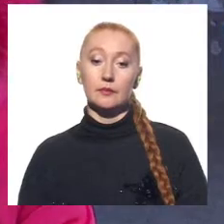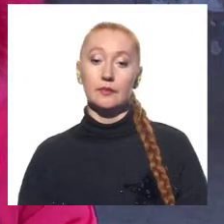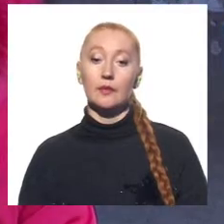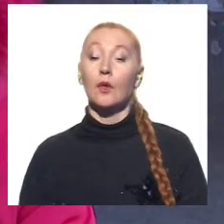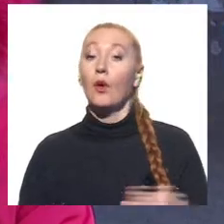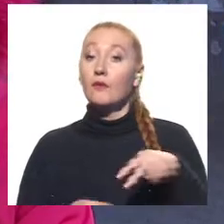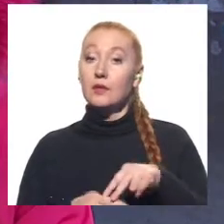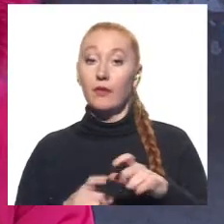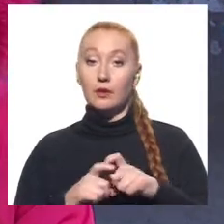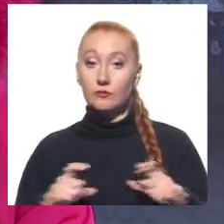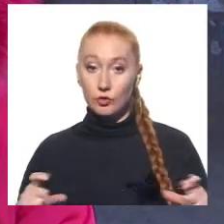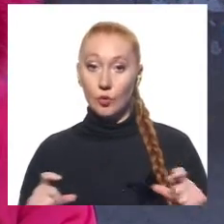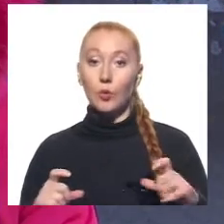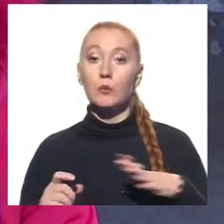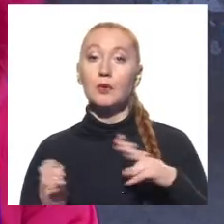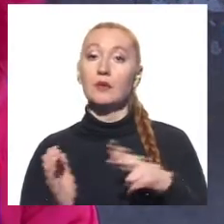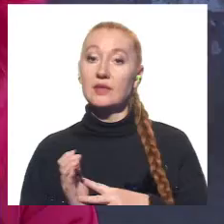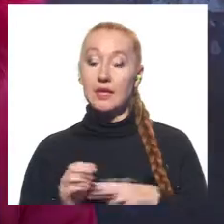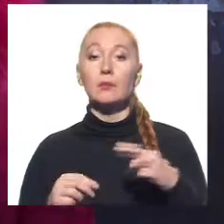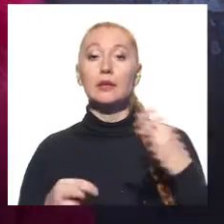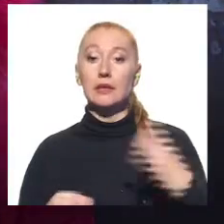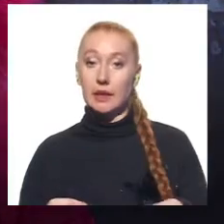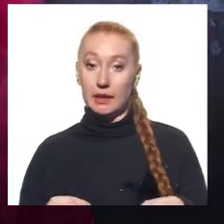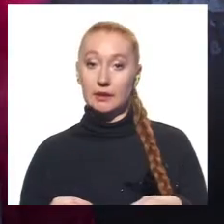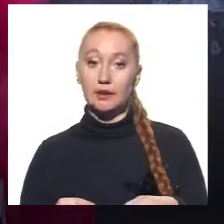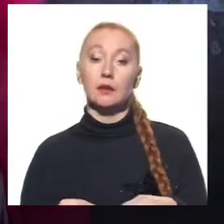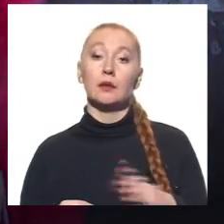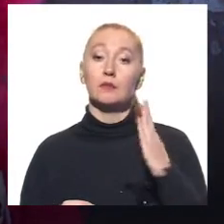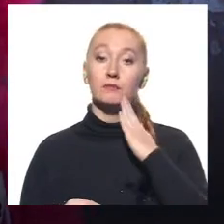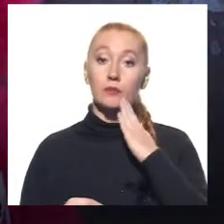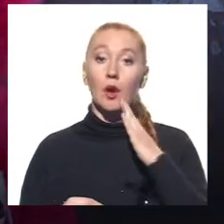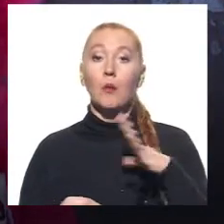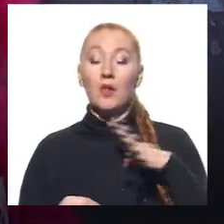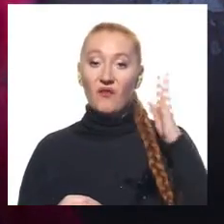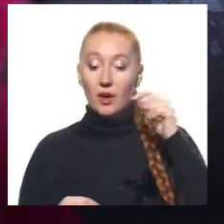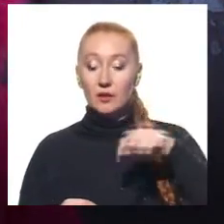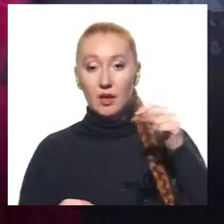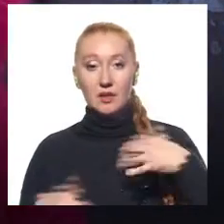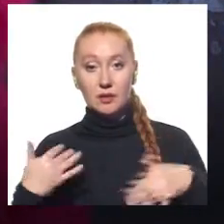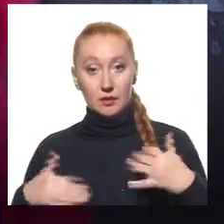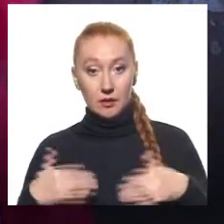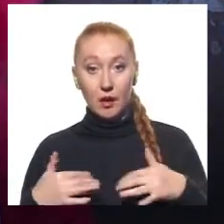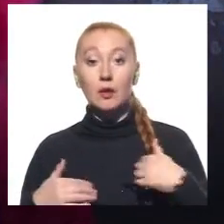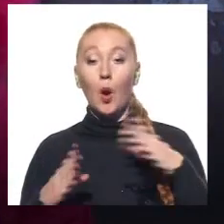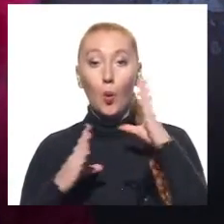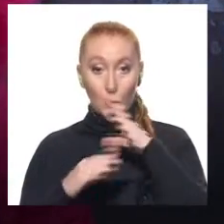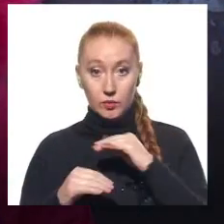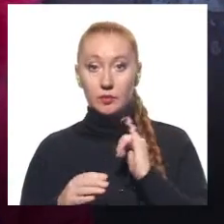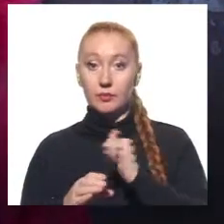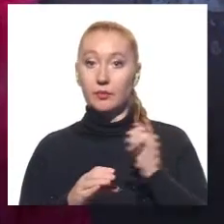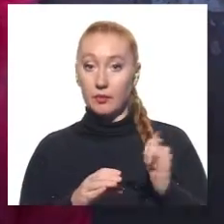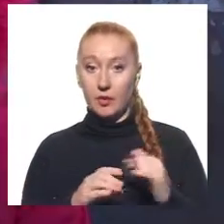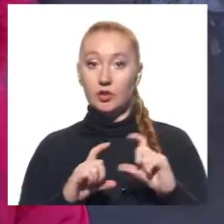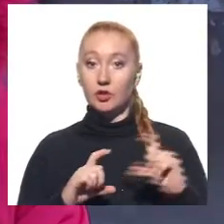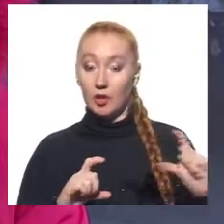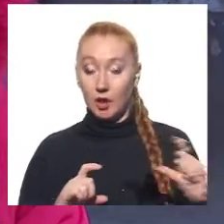Вставали у школу десь о 7.30. Був маленький тиск води у трубах. Я встигла набрати пару чашок